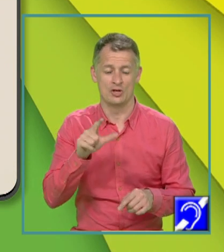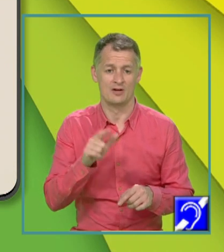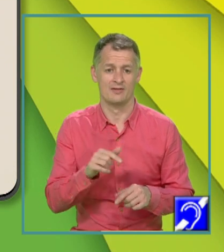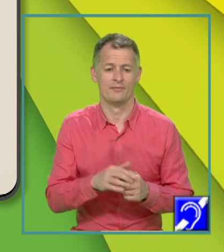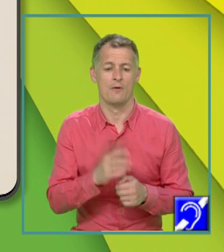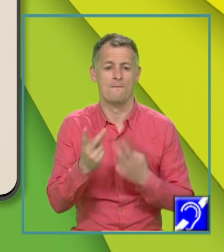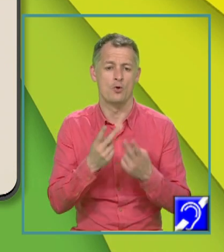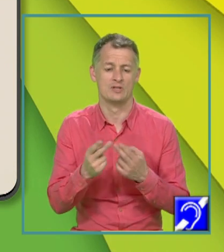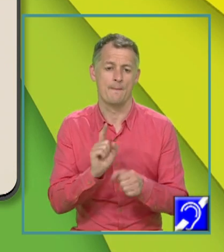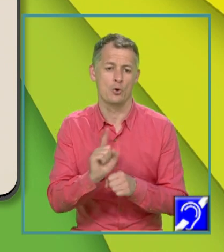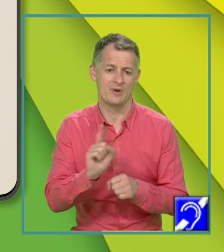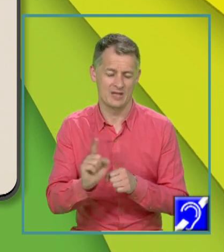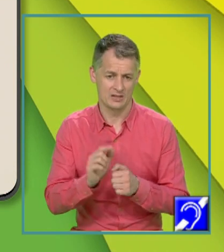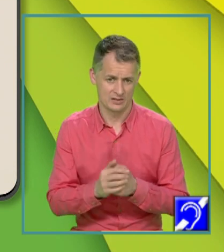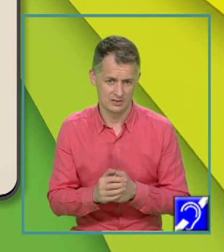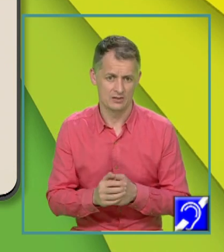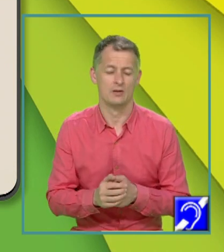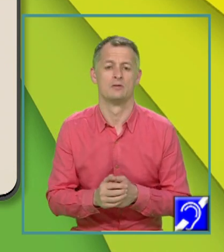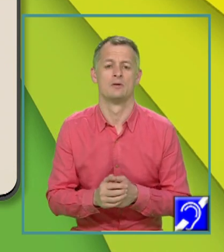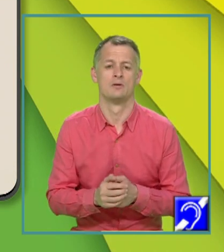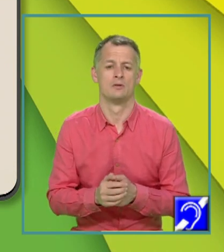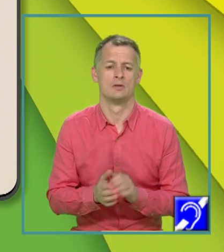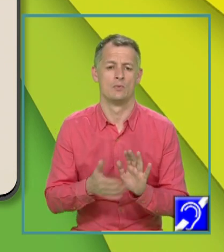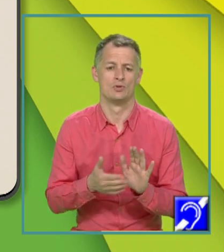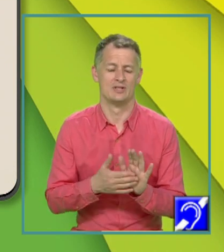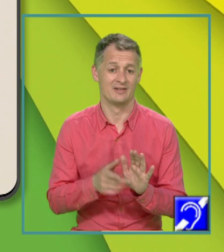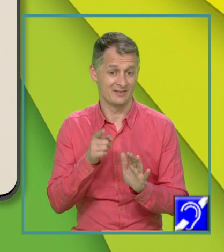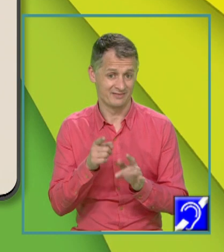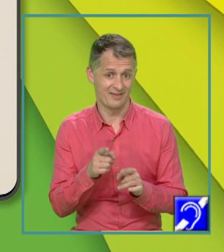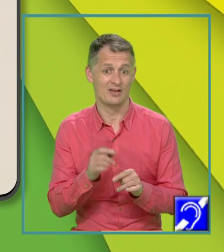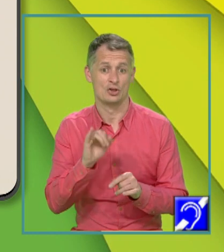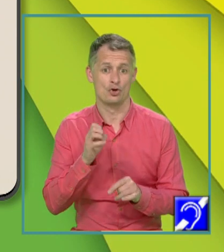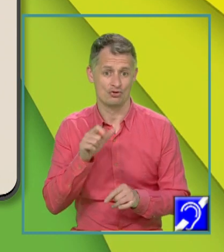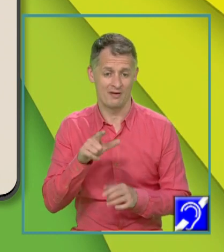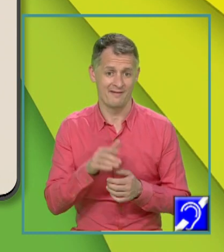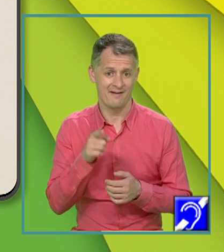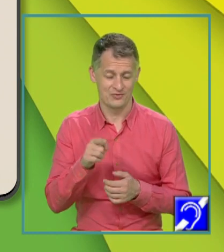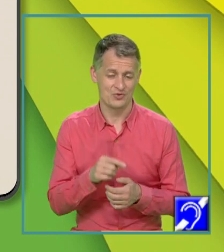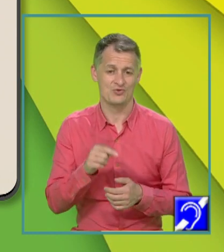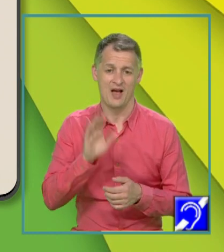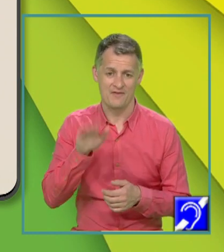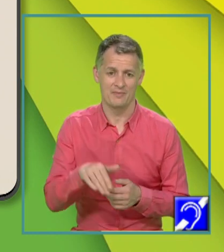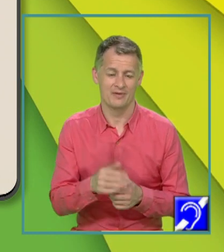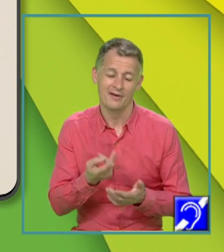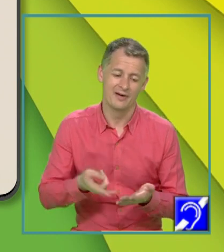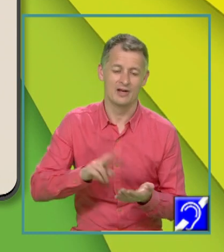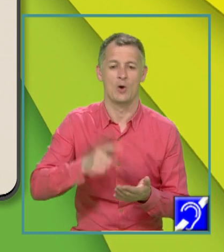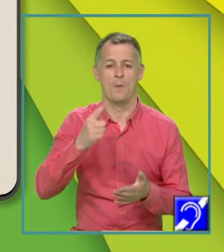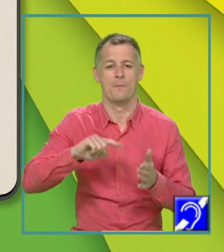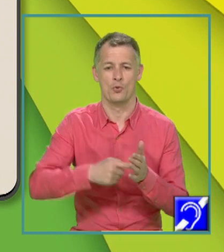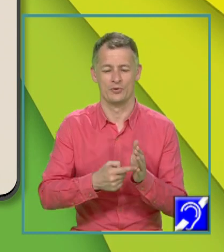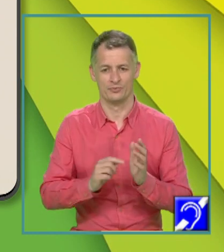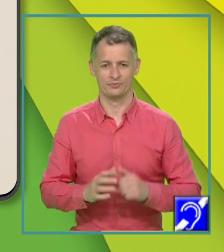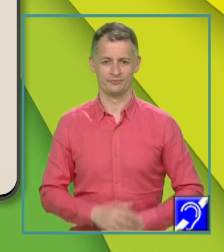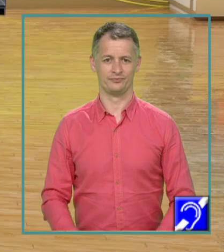proprietățile și demonstrând că este triunghiul dreptunghi chisoșcel atunci vom avea încă un punct.